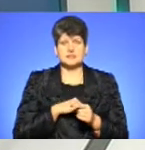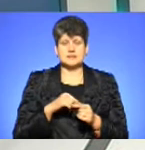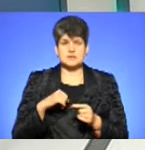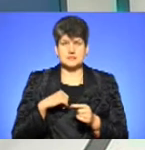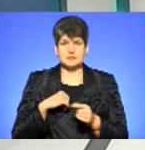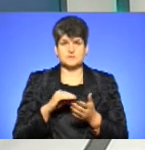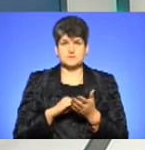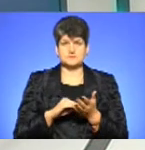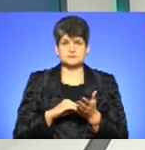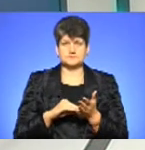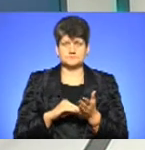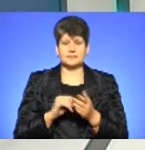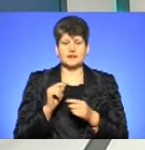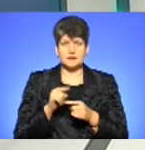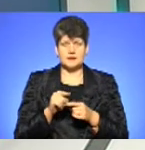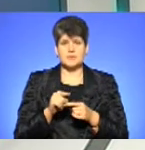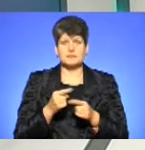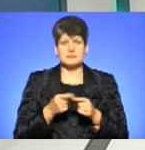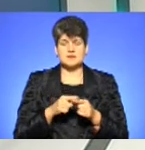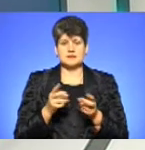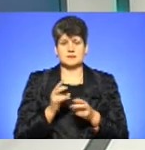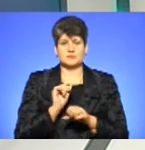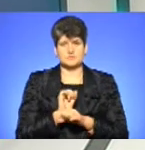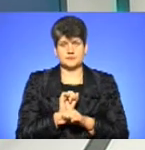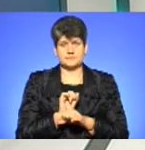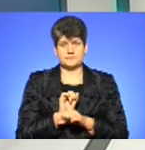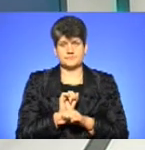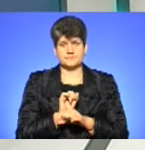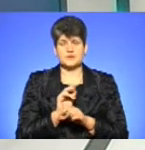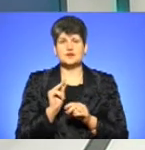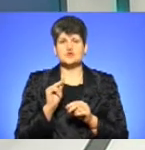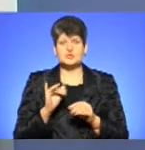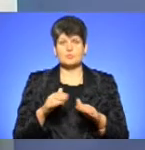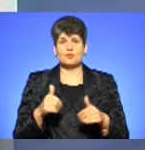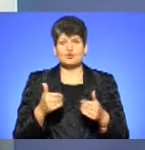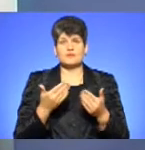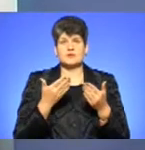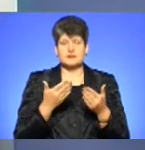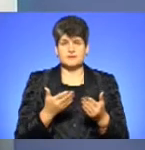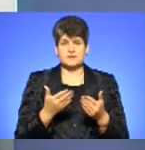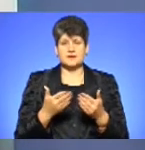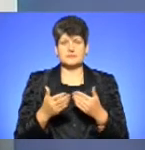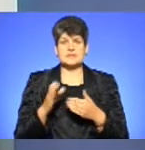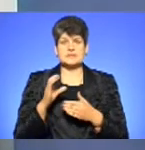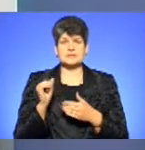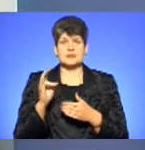легалізовуємо, там, принаймні, це припинити. Чи пропонували ви якісь санкції за порушення?